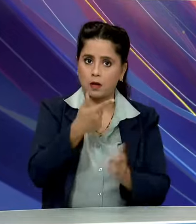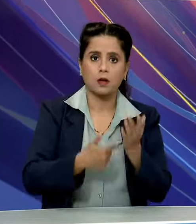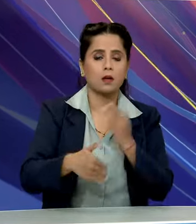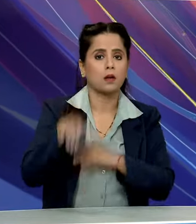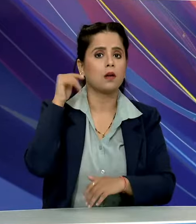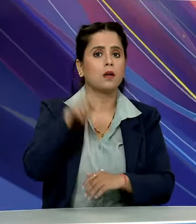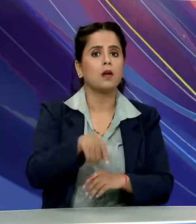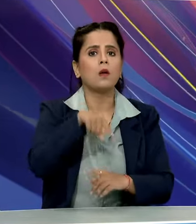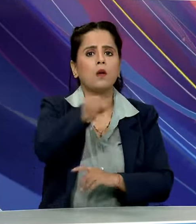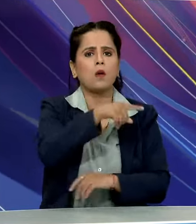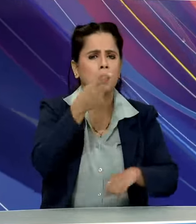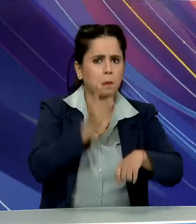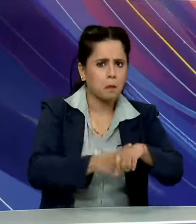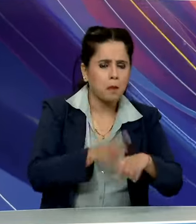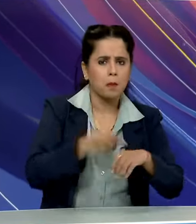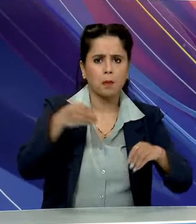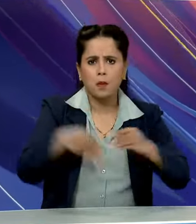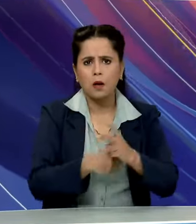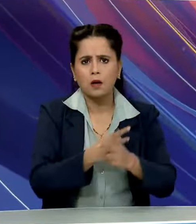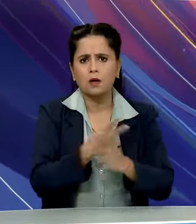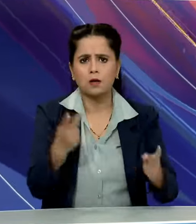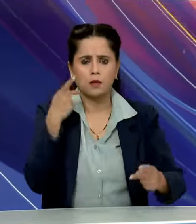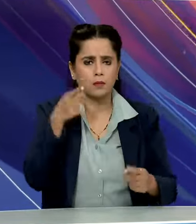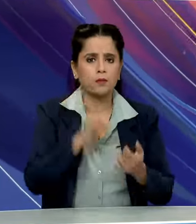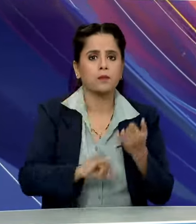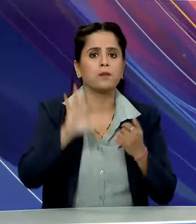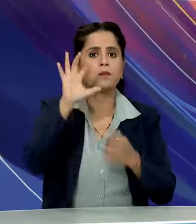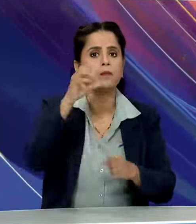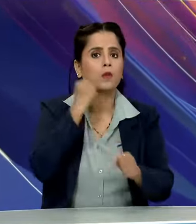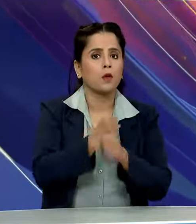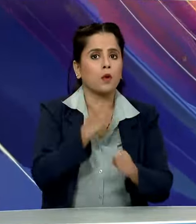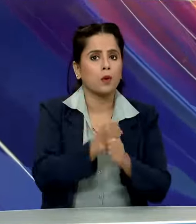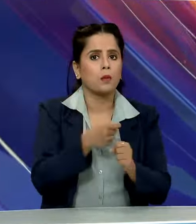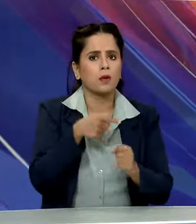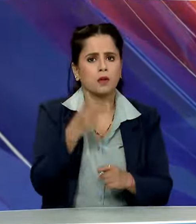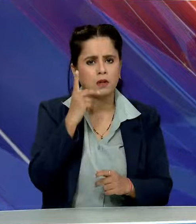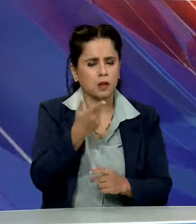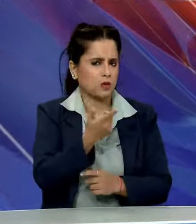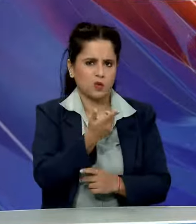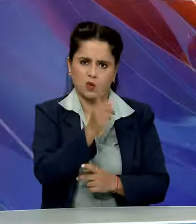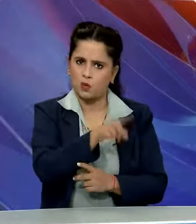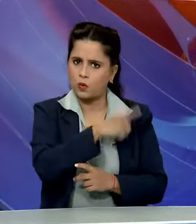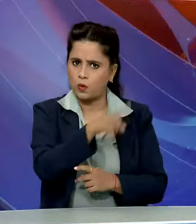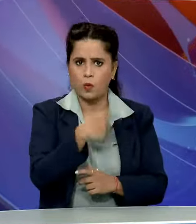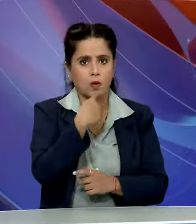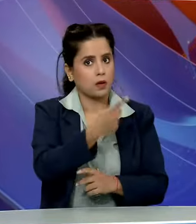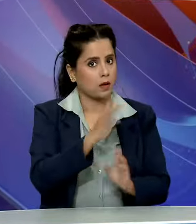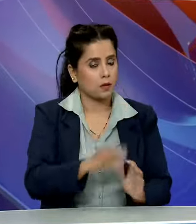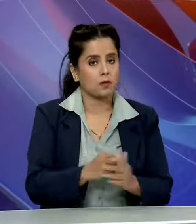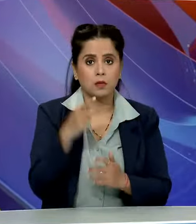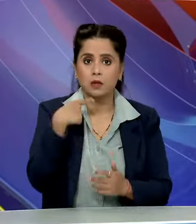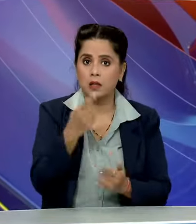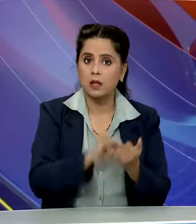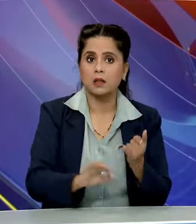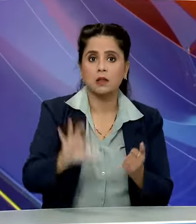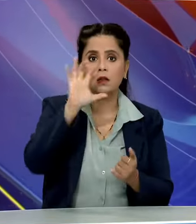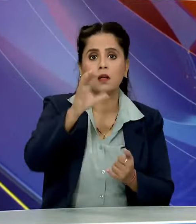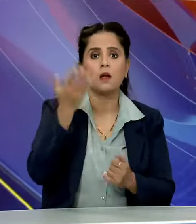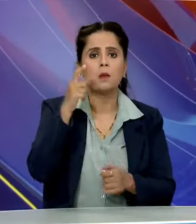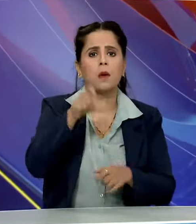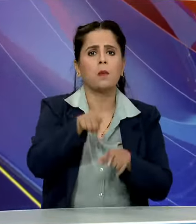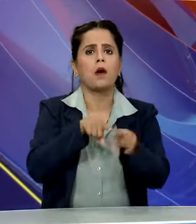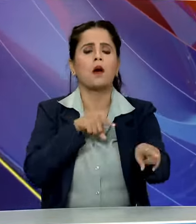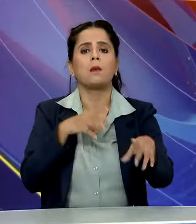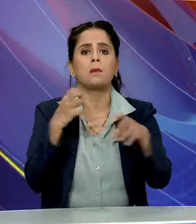व्याप्त अप्राध और भ्रिष्टाचार को लेकर राज्य सरकार के अलोचना भी की उन्होंने कहा कि राज्य में पिछडों